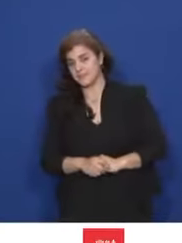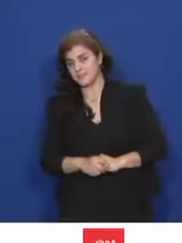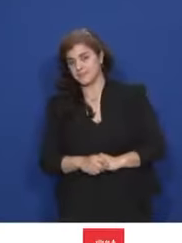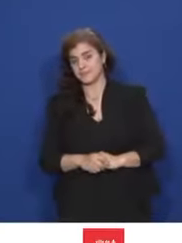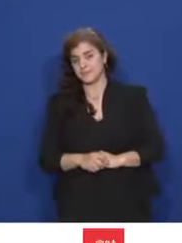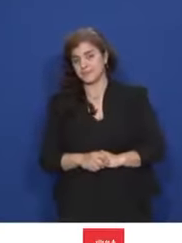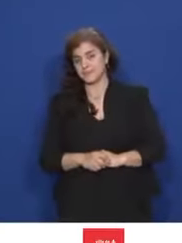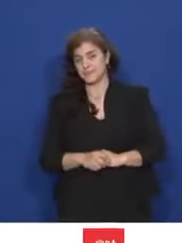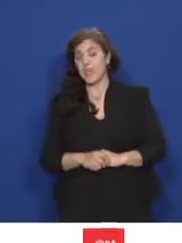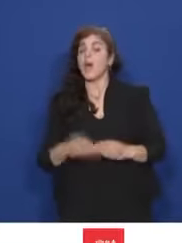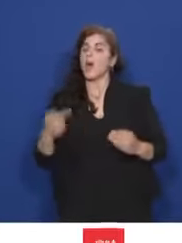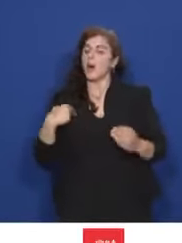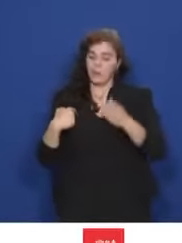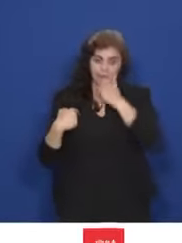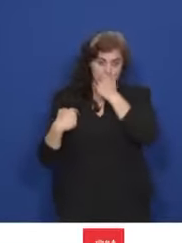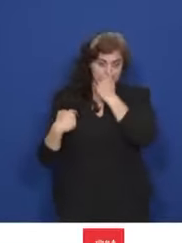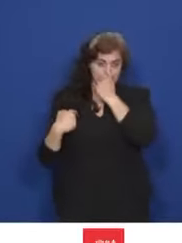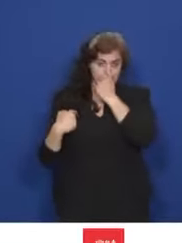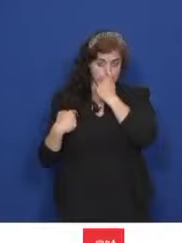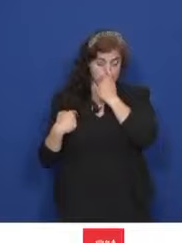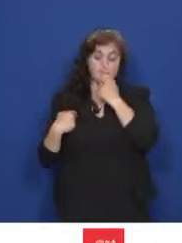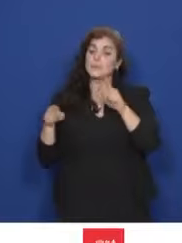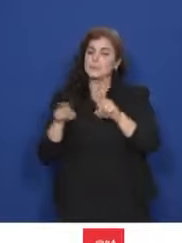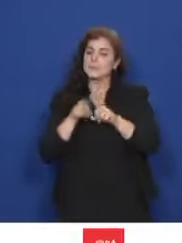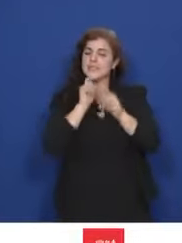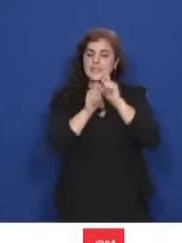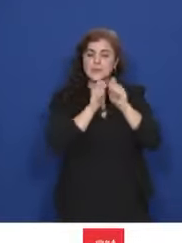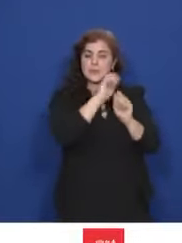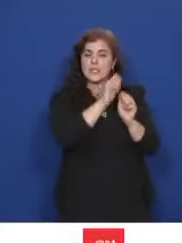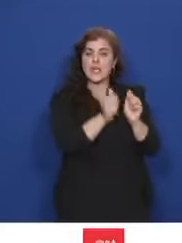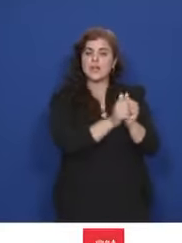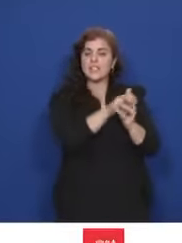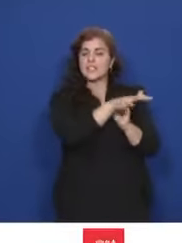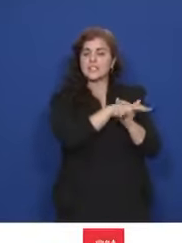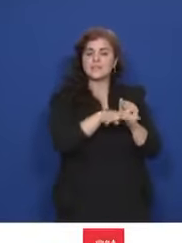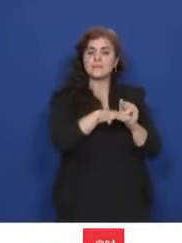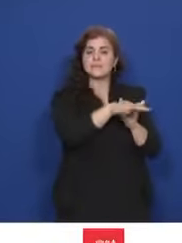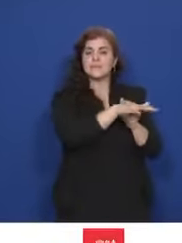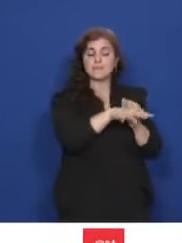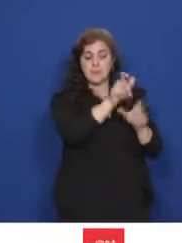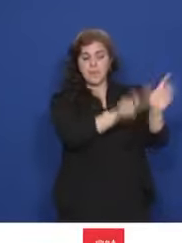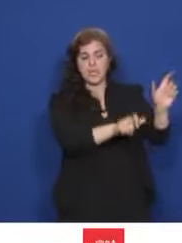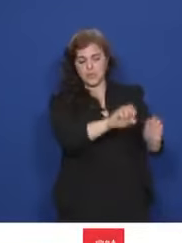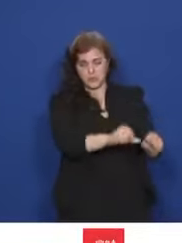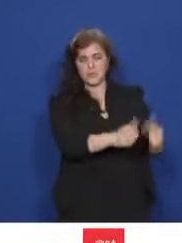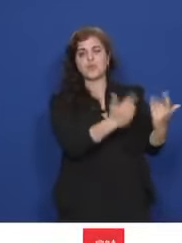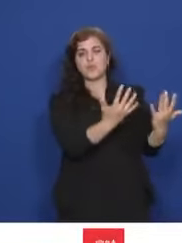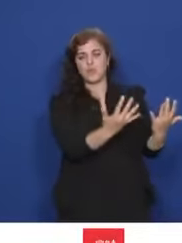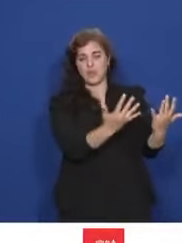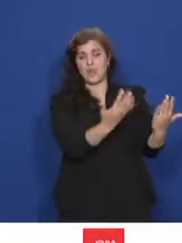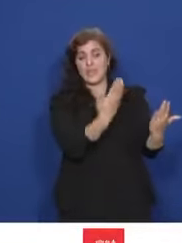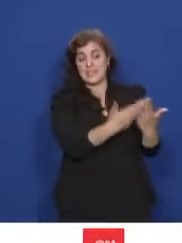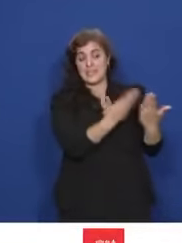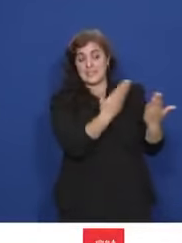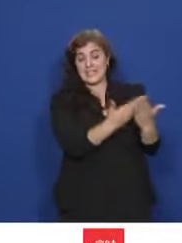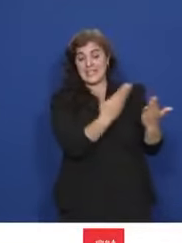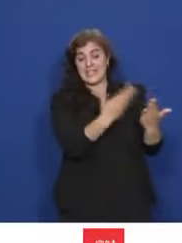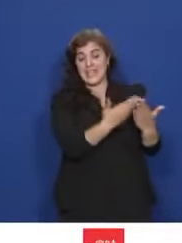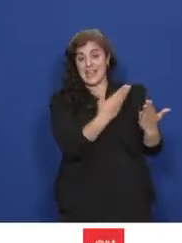Ma demande, et moi pour en avoir discuté aussi avec un certain nombre de personnes, c'est que ce climat,